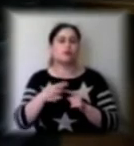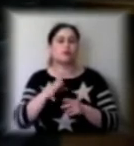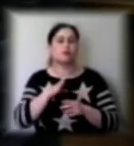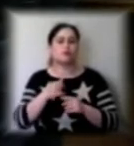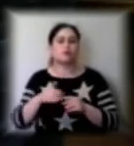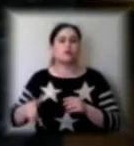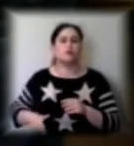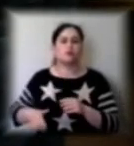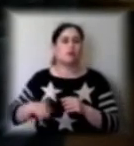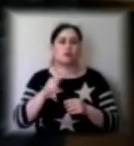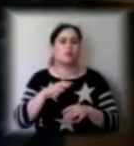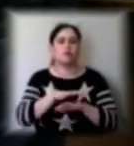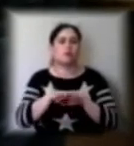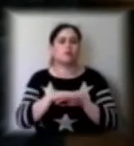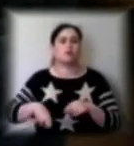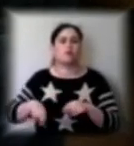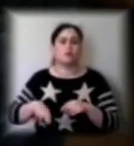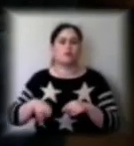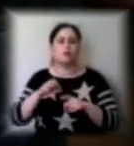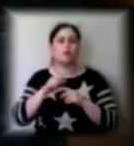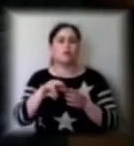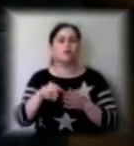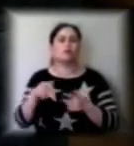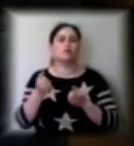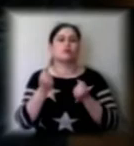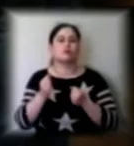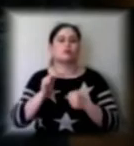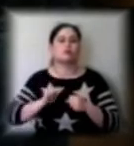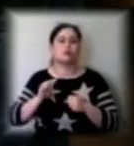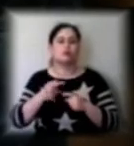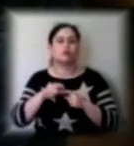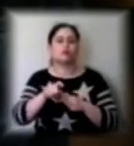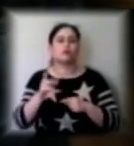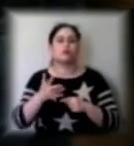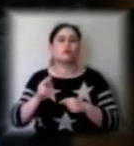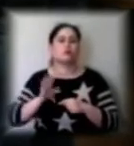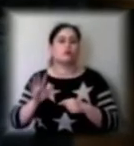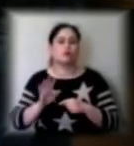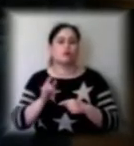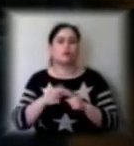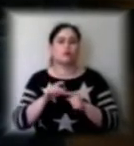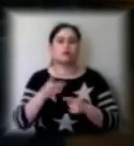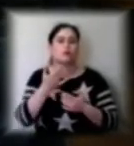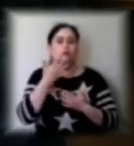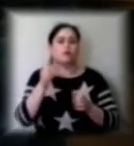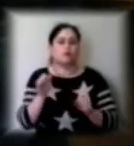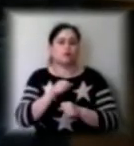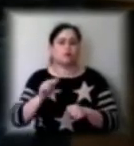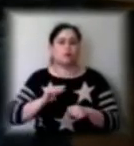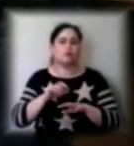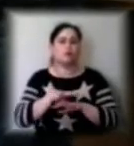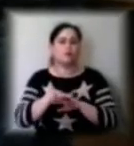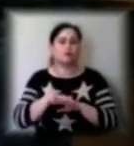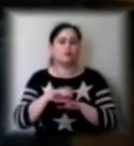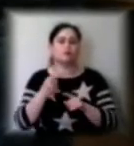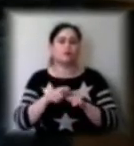а пійти на підтримку тих людей, які не мали можливості працювати на цих ринках. Бачите, сьогодні не